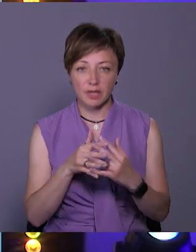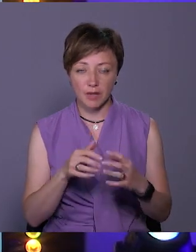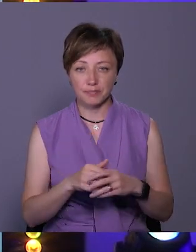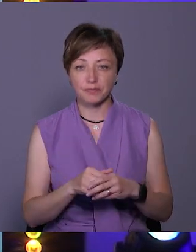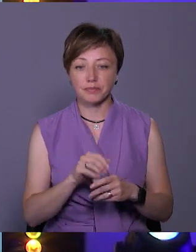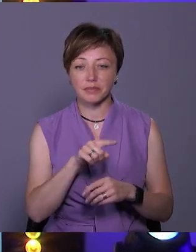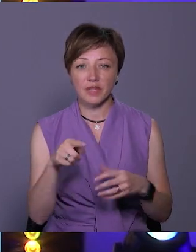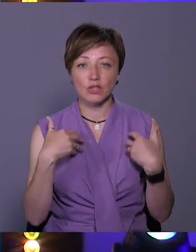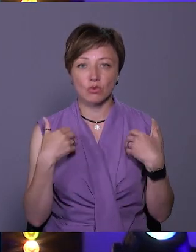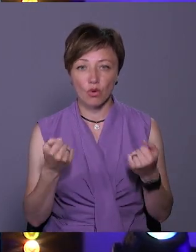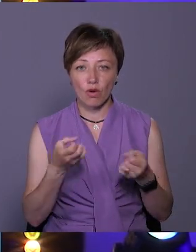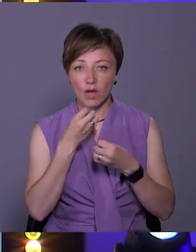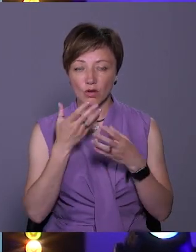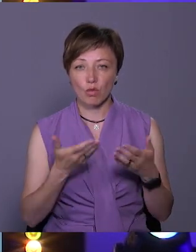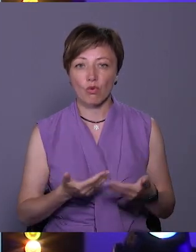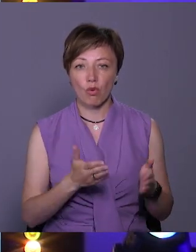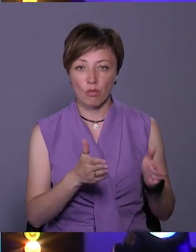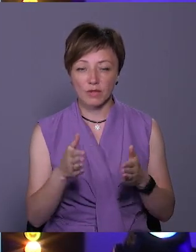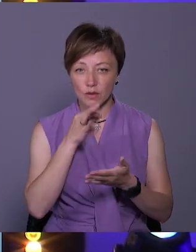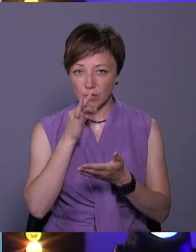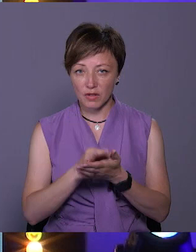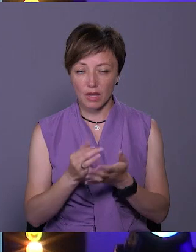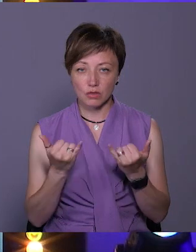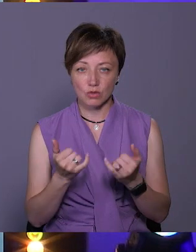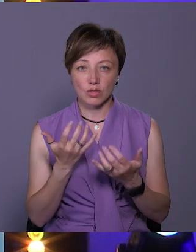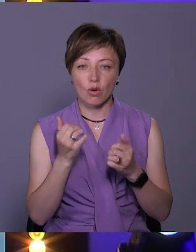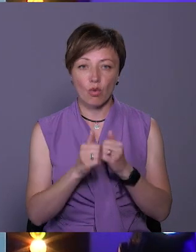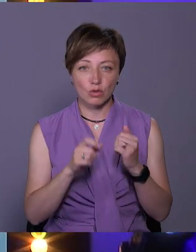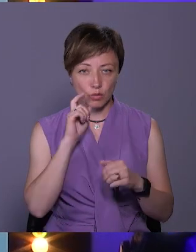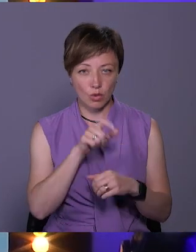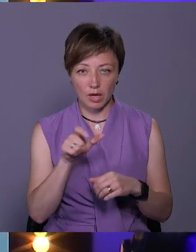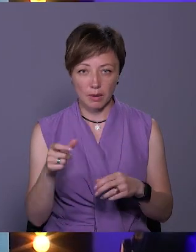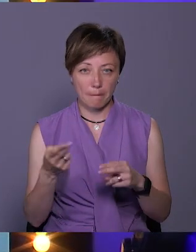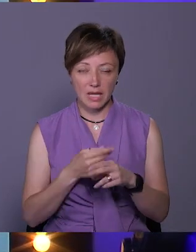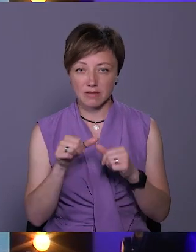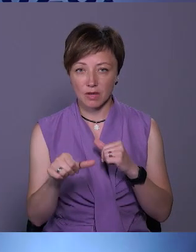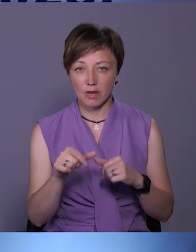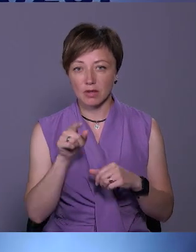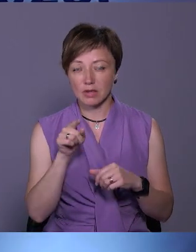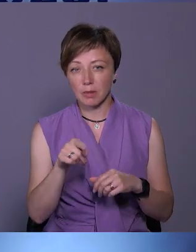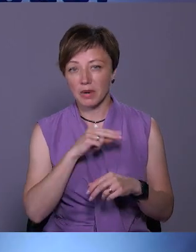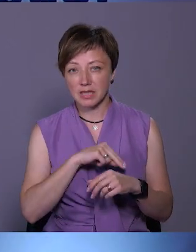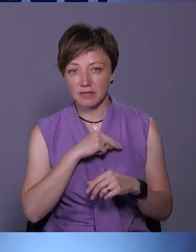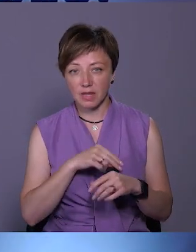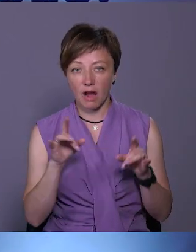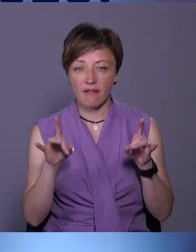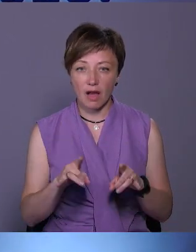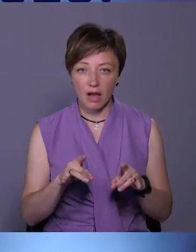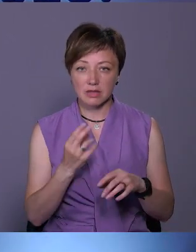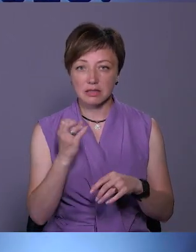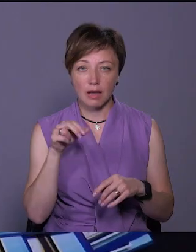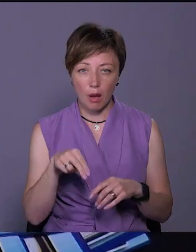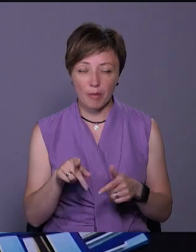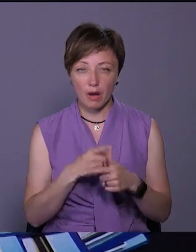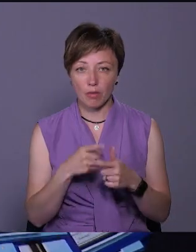Їх здоров'я, їх добробут – це відповідальність на сьогодні кожного українця, без виключення. Будь то ти працівник кав'ярні, ЦНАПу